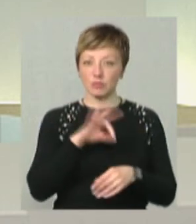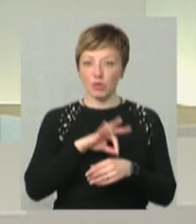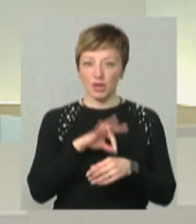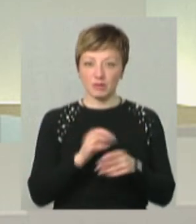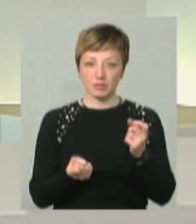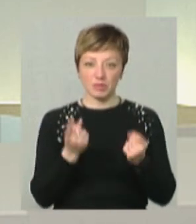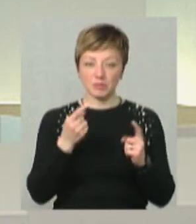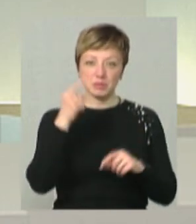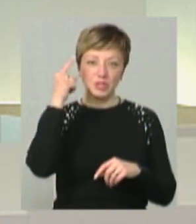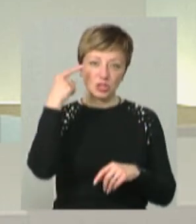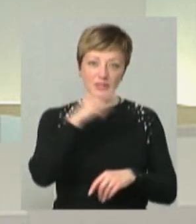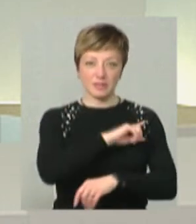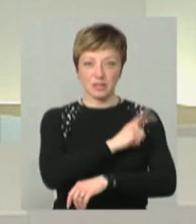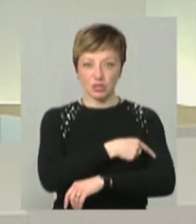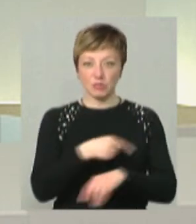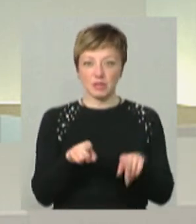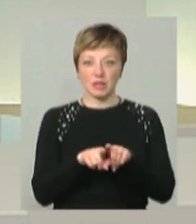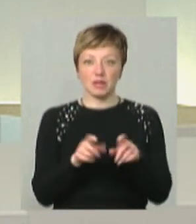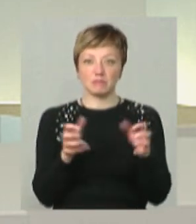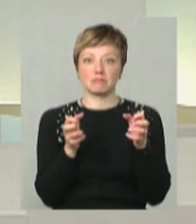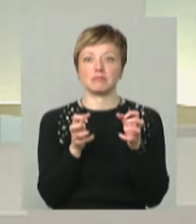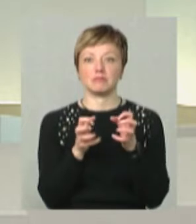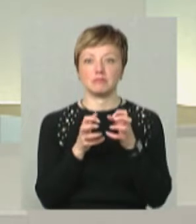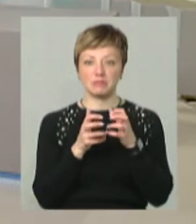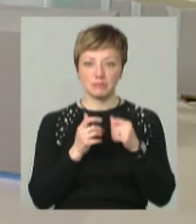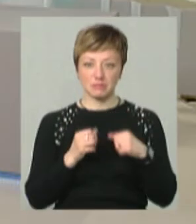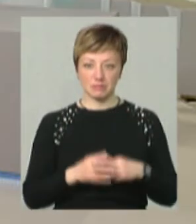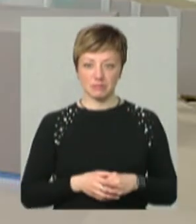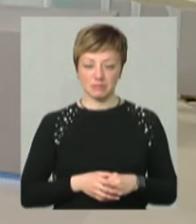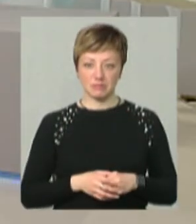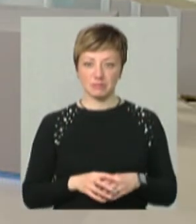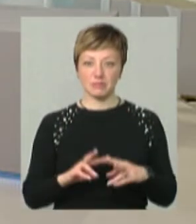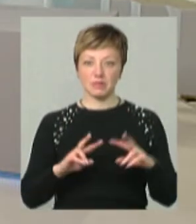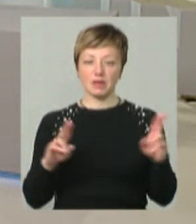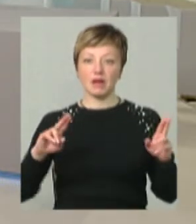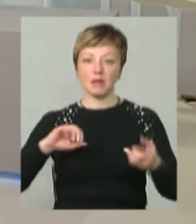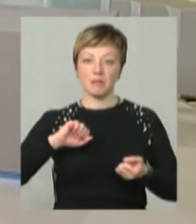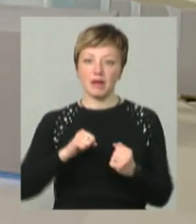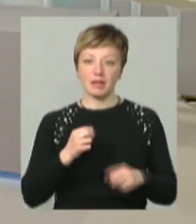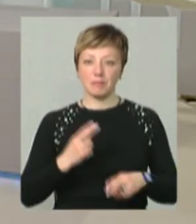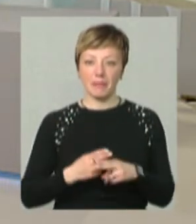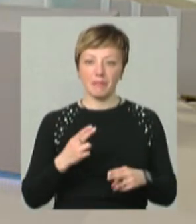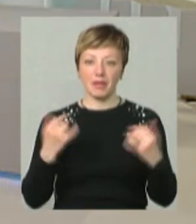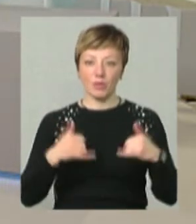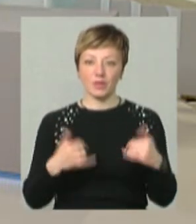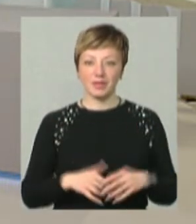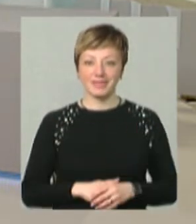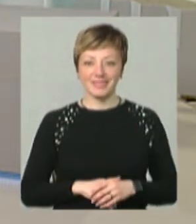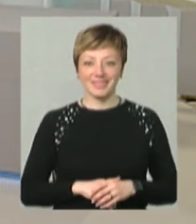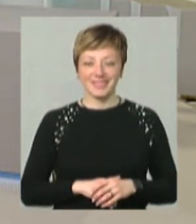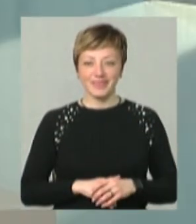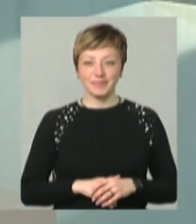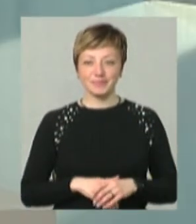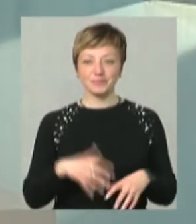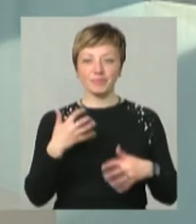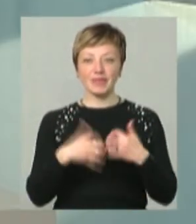від цього і психічні, і фізичні, що ми такі. Всі затиснуті, як прент, як железобетон. Є таке. От